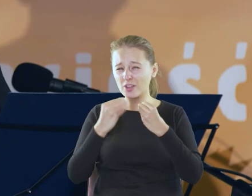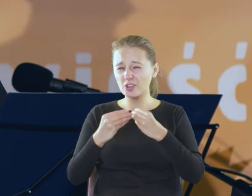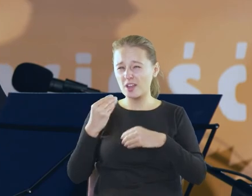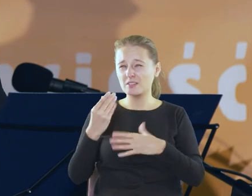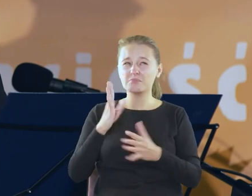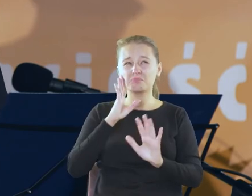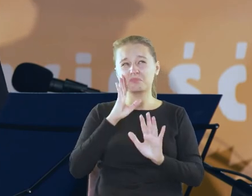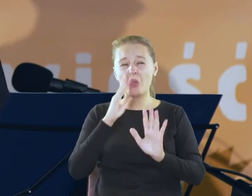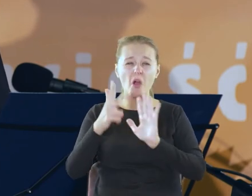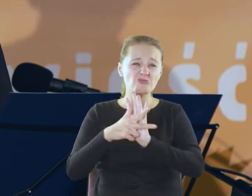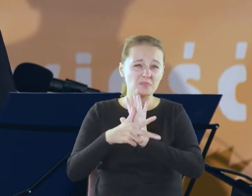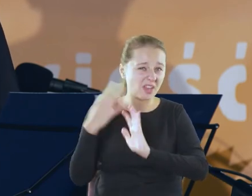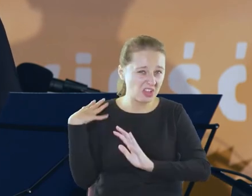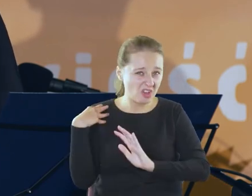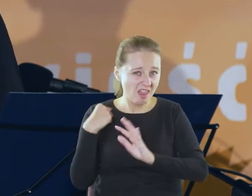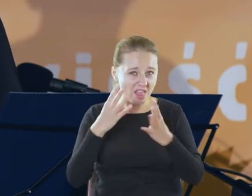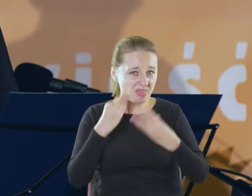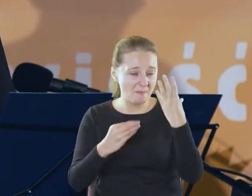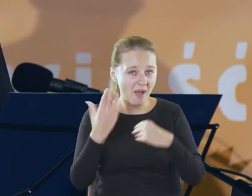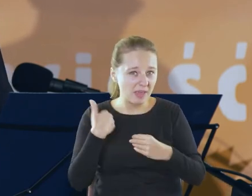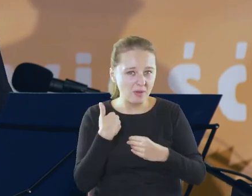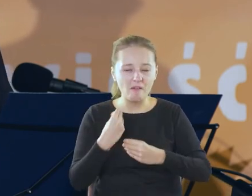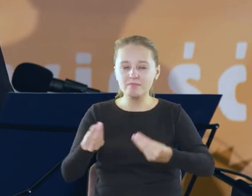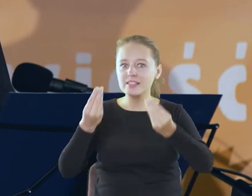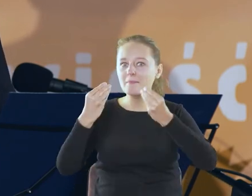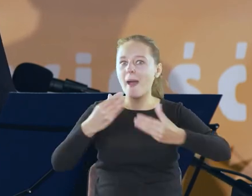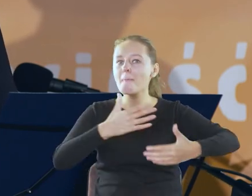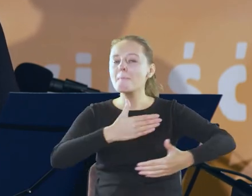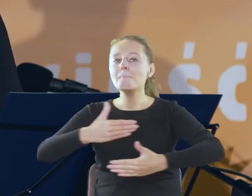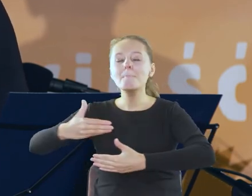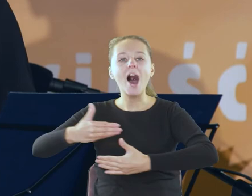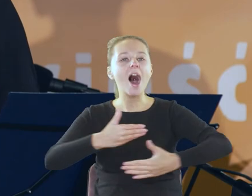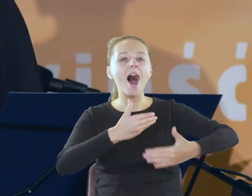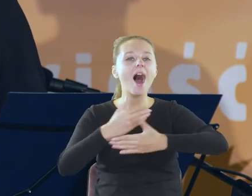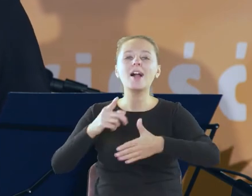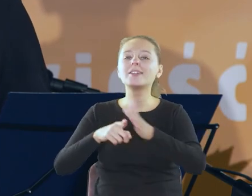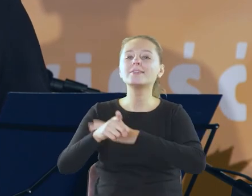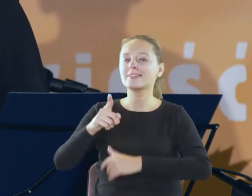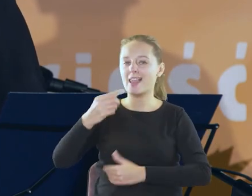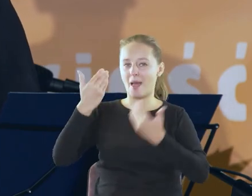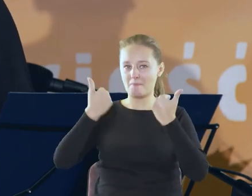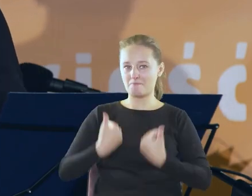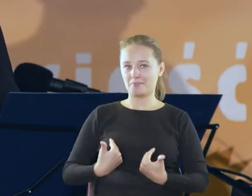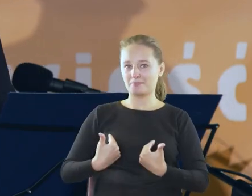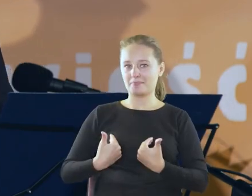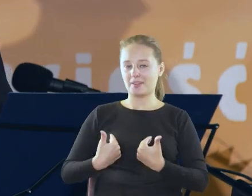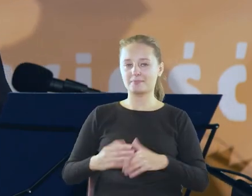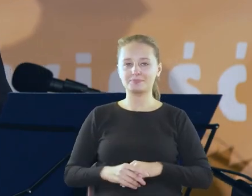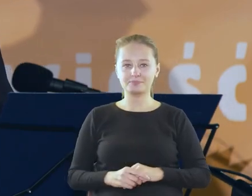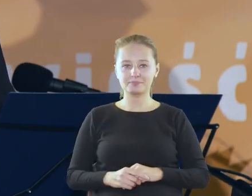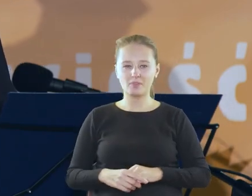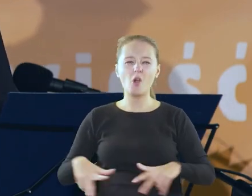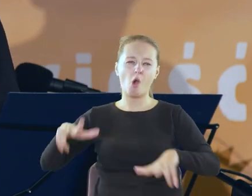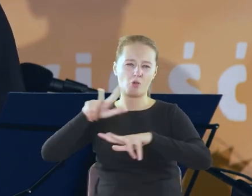życiu mając lat 18 na wielkim balu wydawanym ku czci mojej osoby przez jednego z